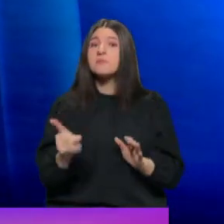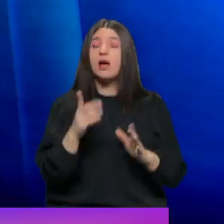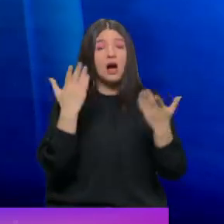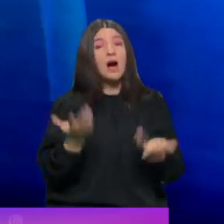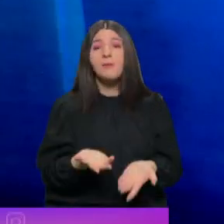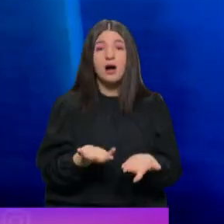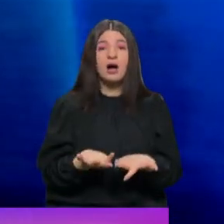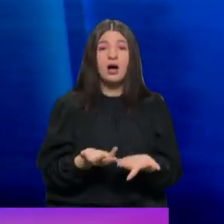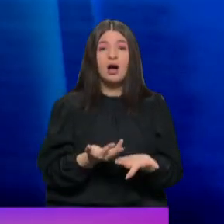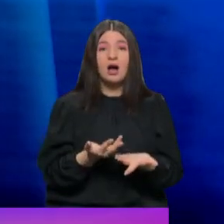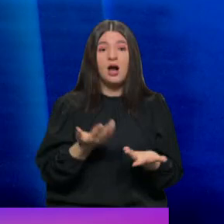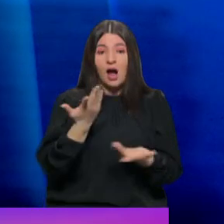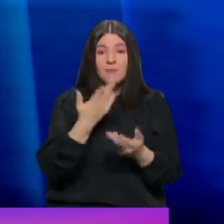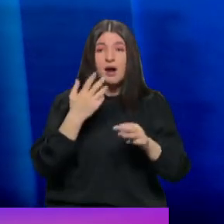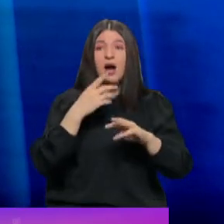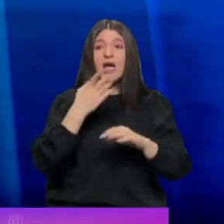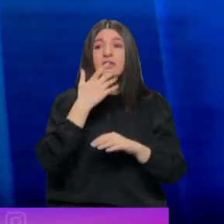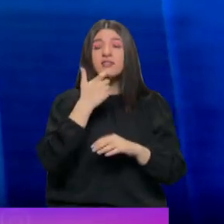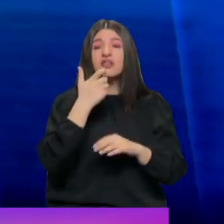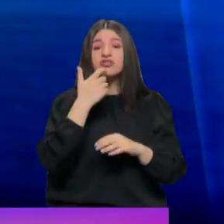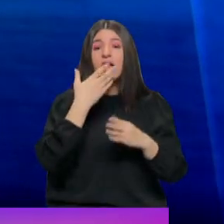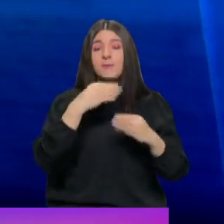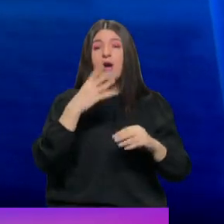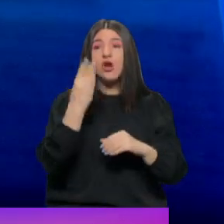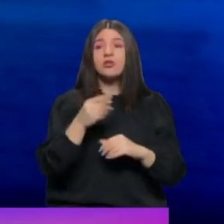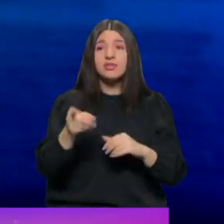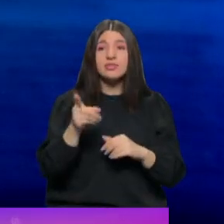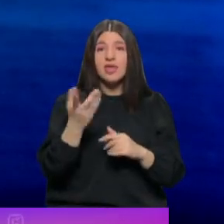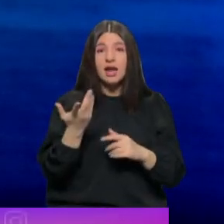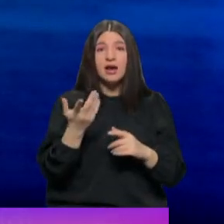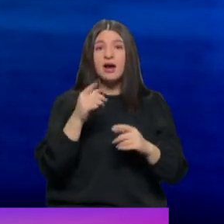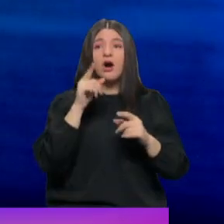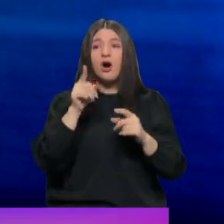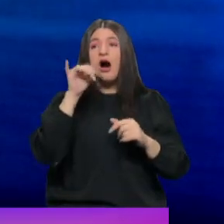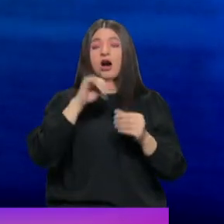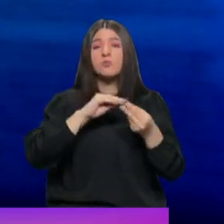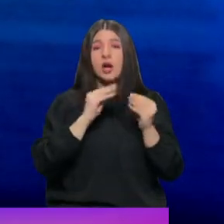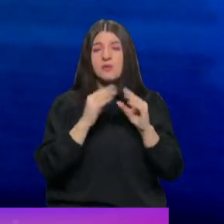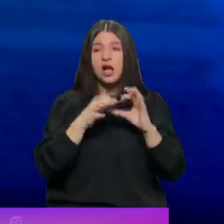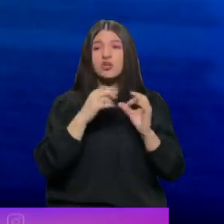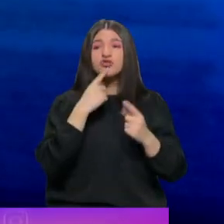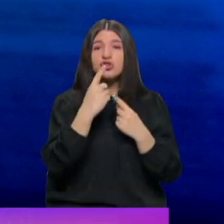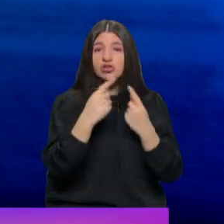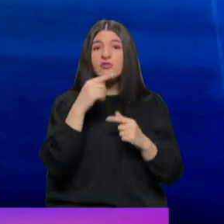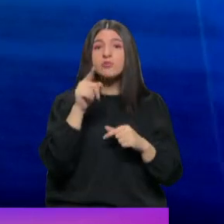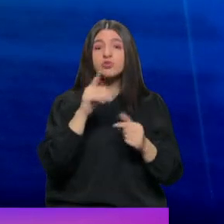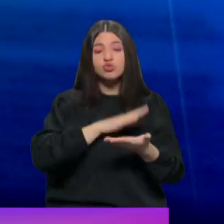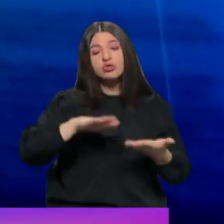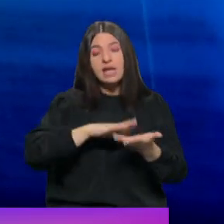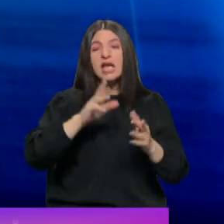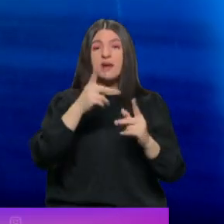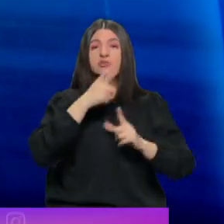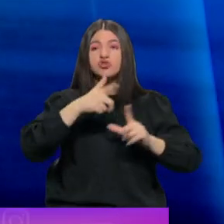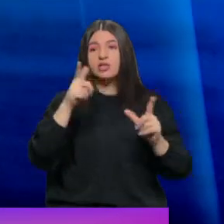Ama EYT'lilerin hak mağduriyetine uğradıklarına yönelik sözleri ve bu mağduriyet giderilsin